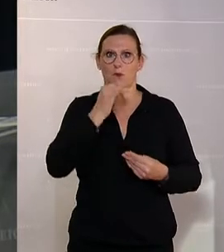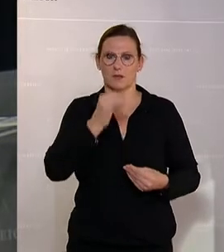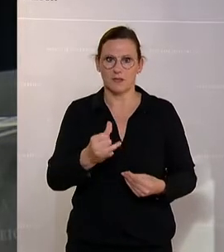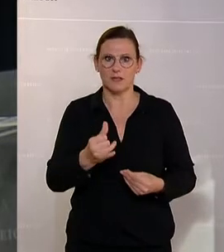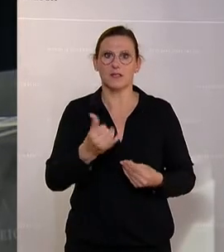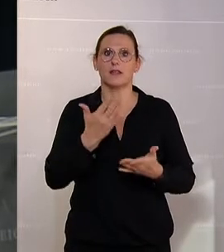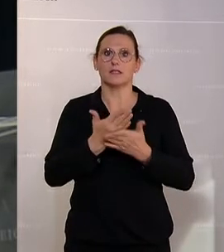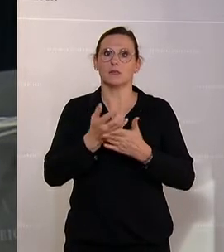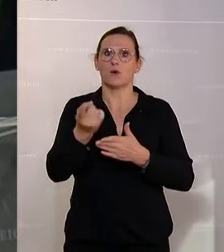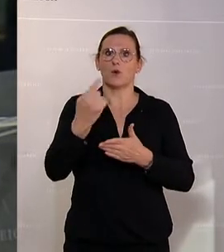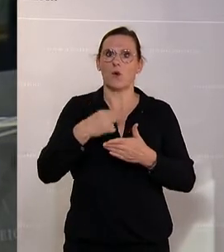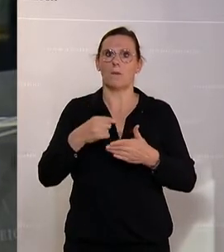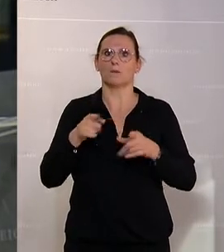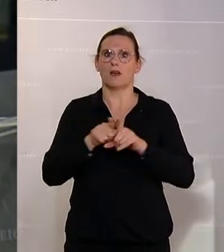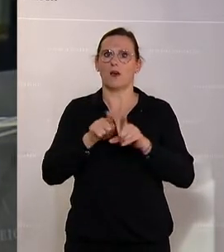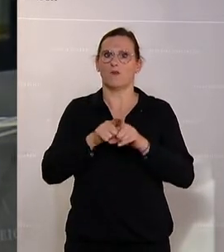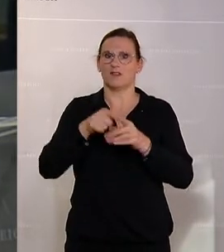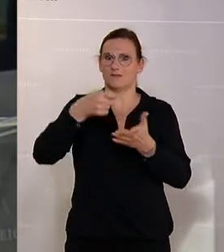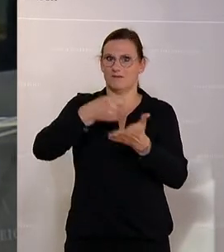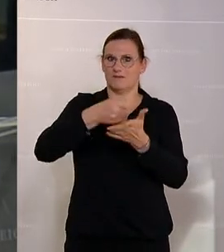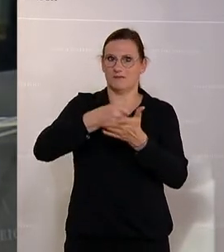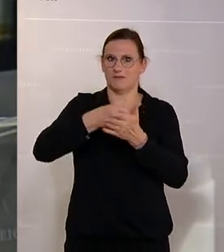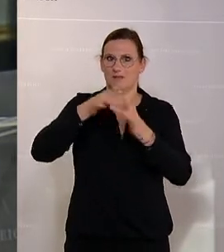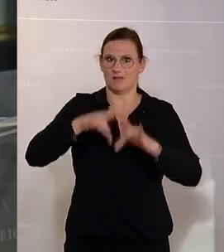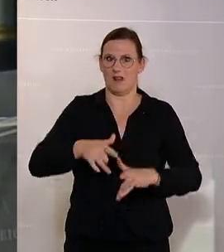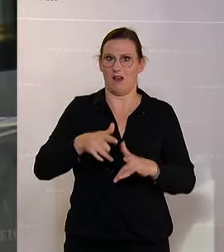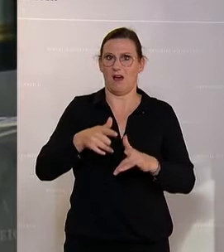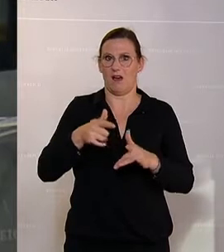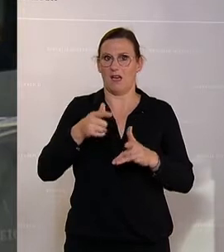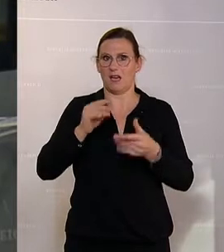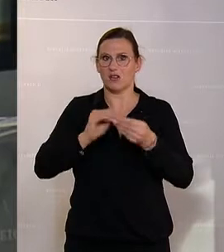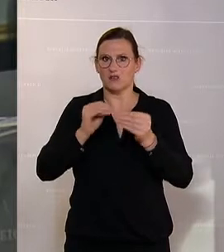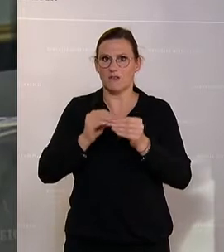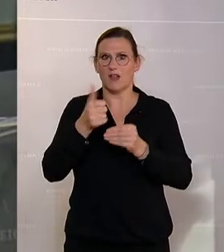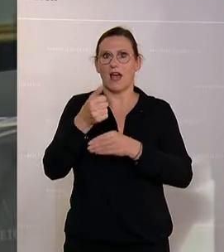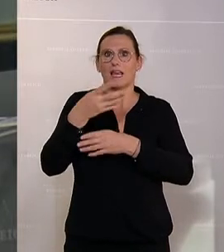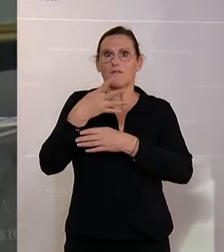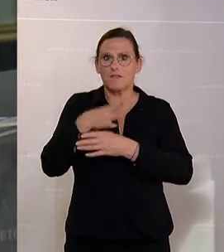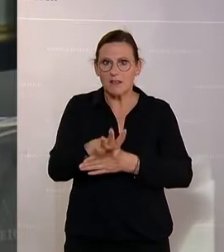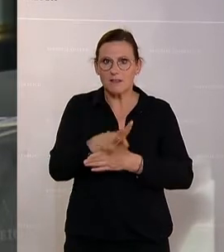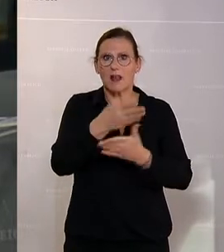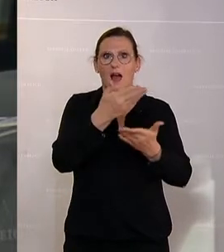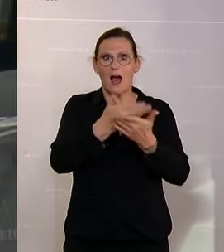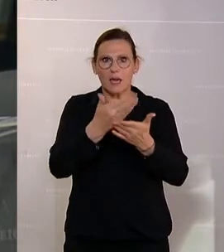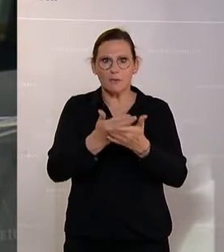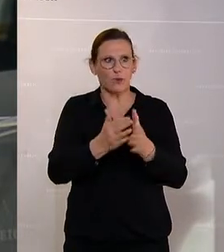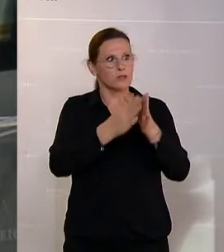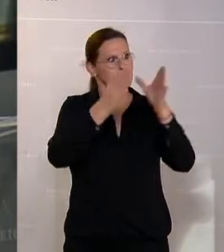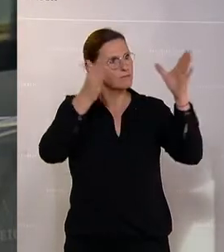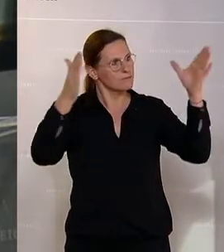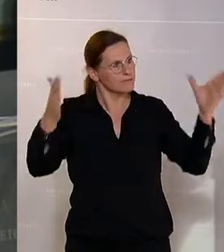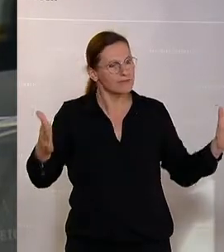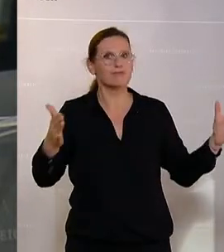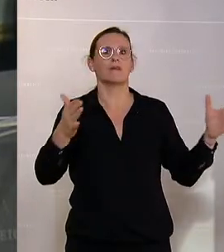verbindliche Mehrwegquoten geben in den Supermärkten. Nämlich ein Viertel des Angebots soll auch aus